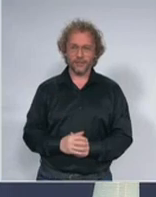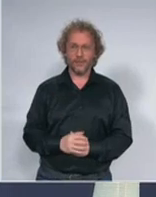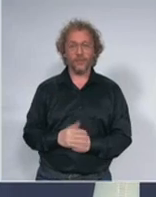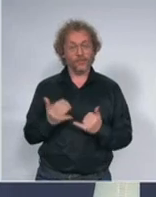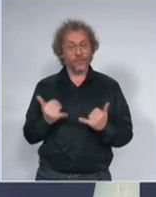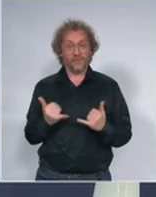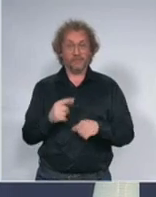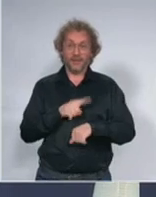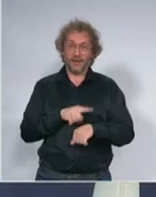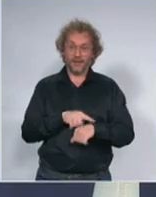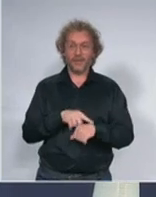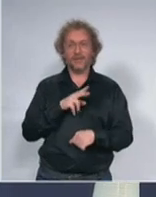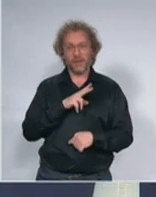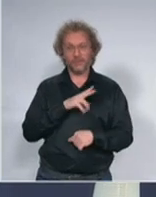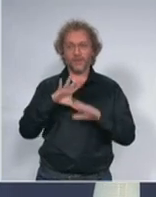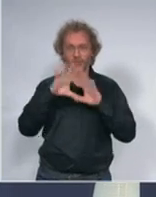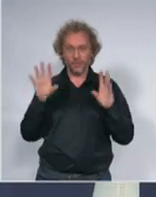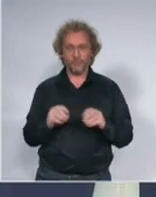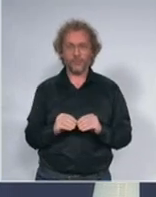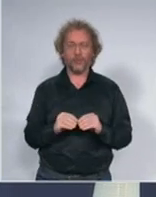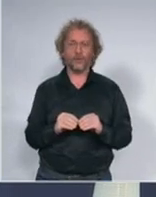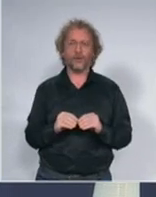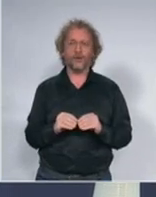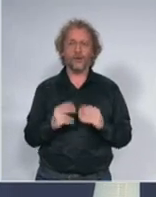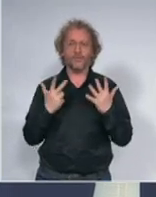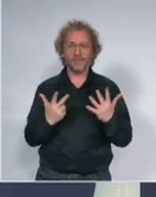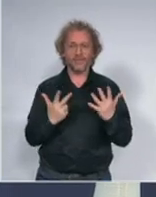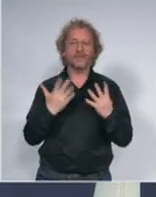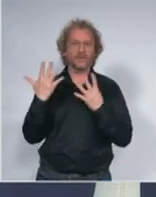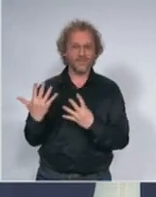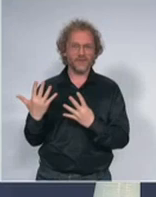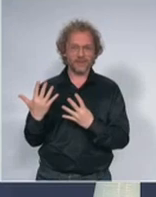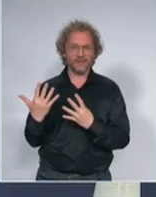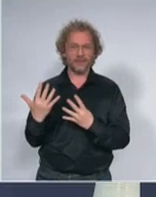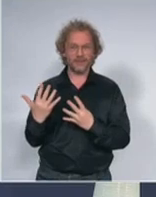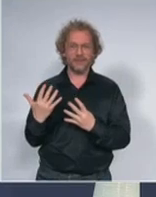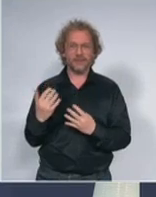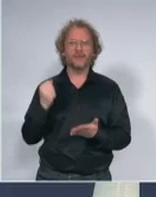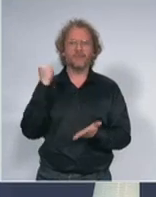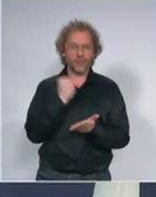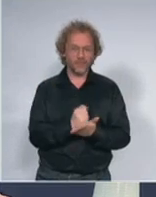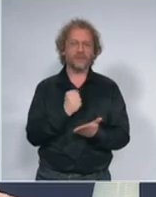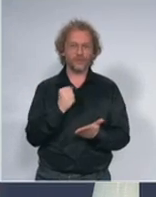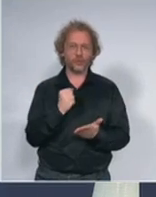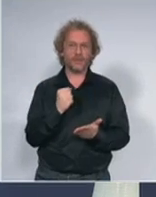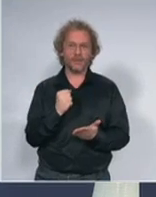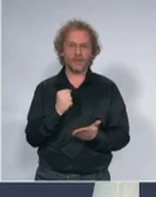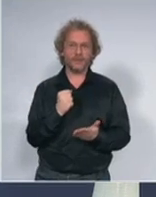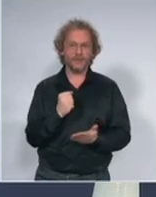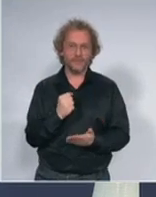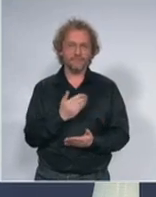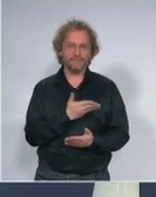ukupno imamo 89 potvrđenih građana